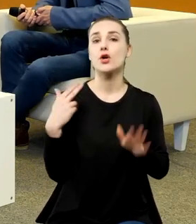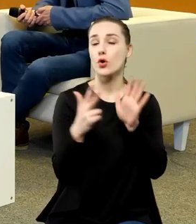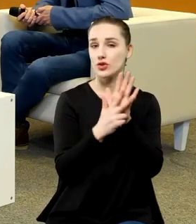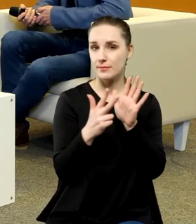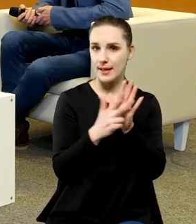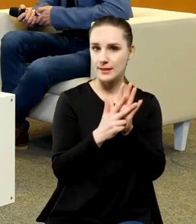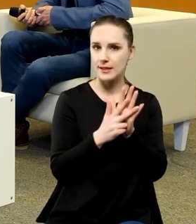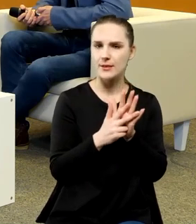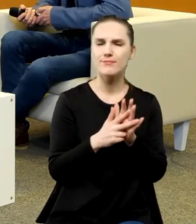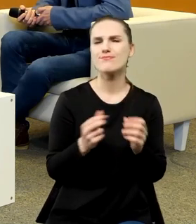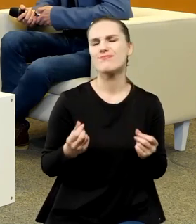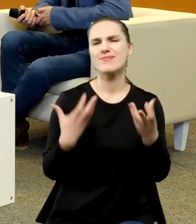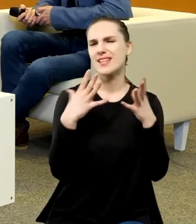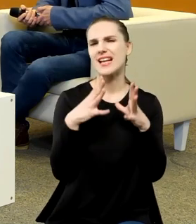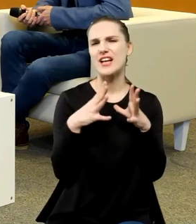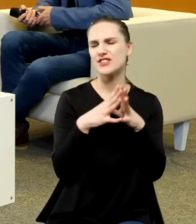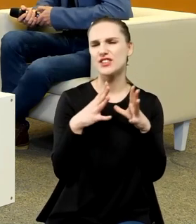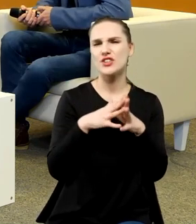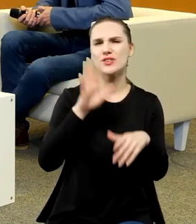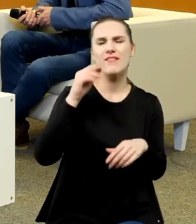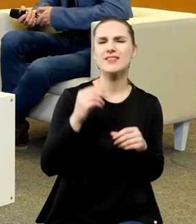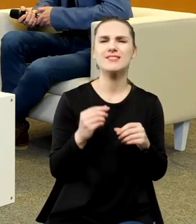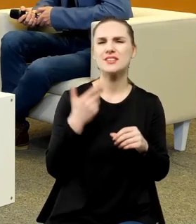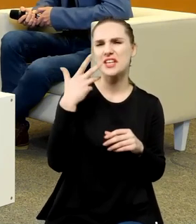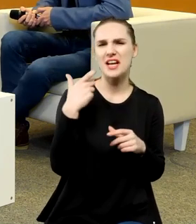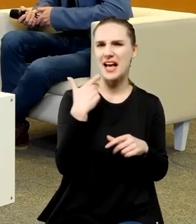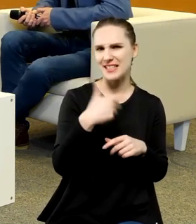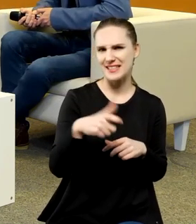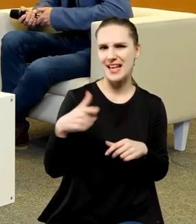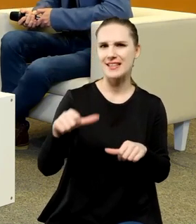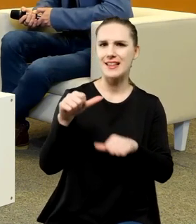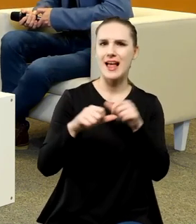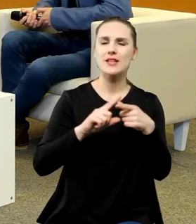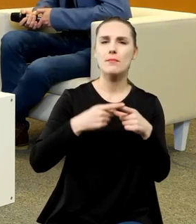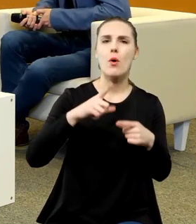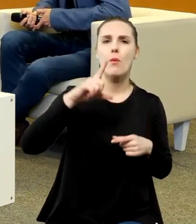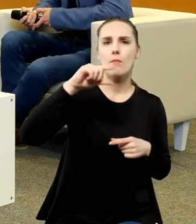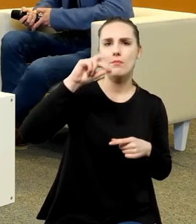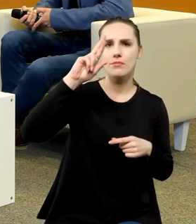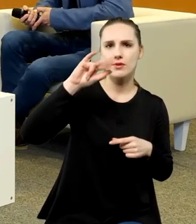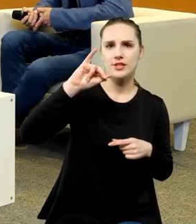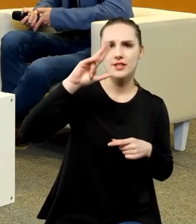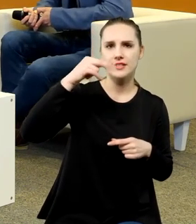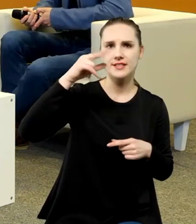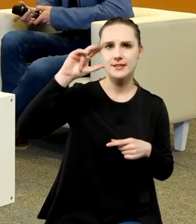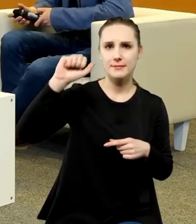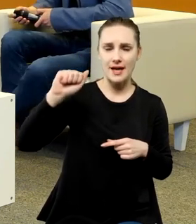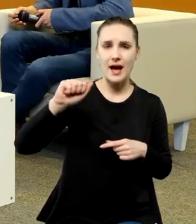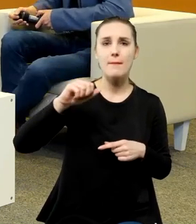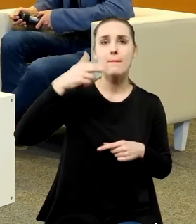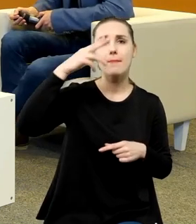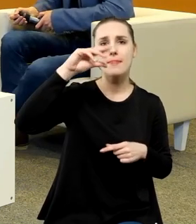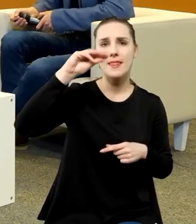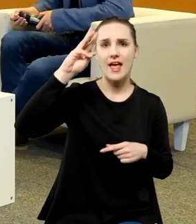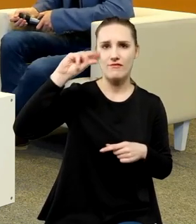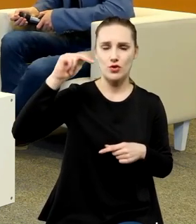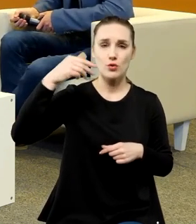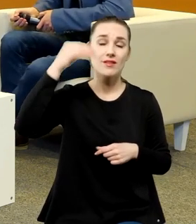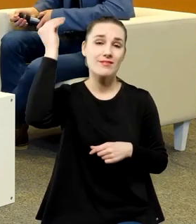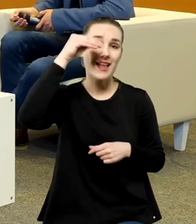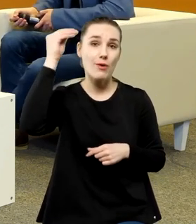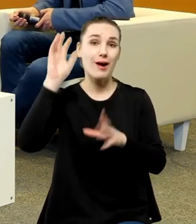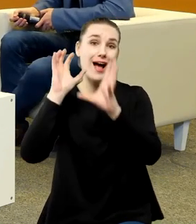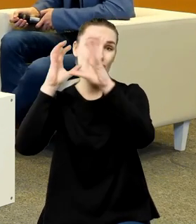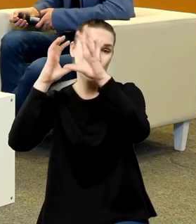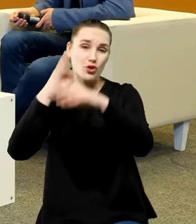jest kilkadziesiąt, a w pewnym momencie kilkaset lat po pryncypiach Izaaka Newtona. Nauka astronomii i fizyki wygląda